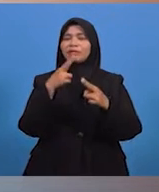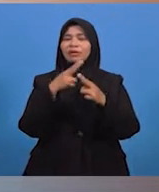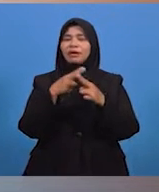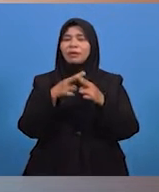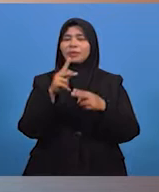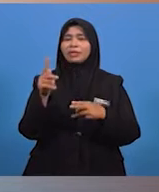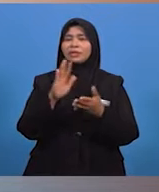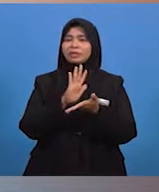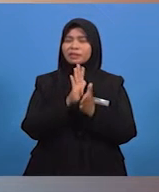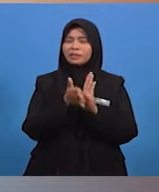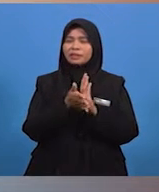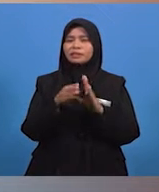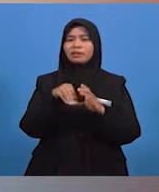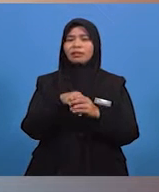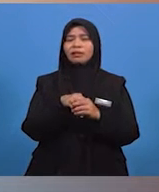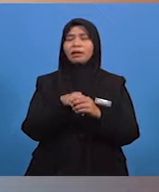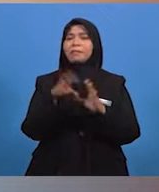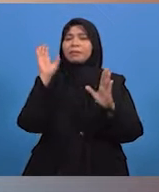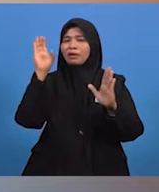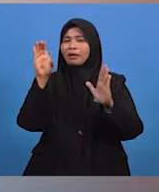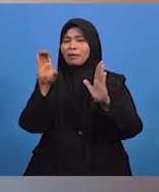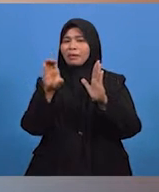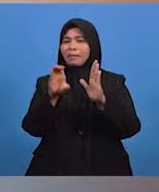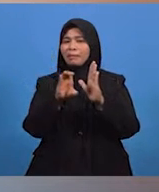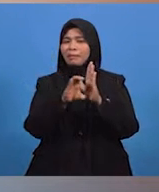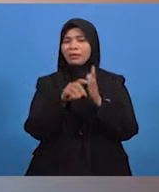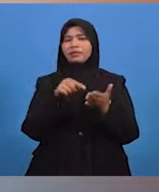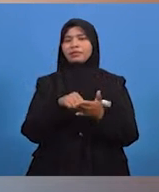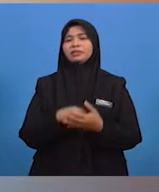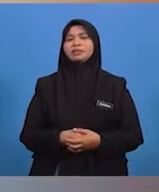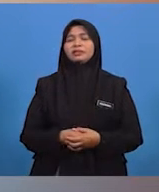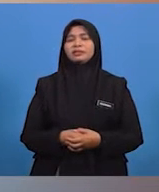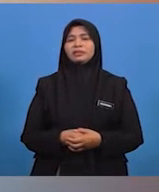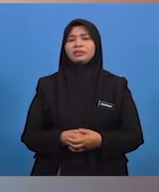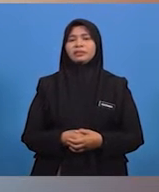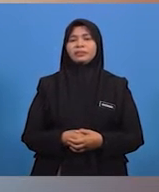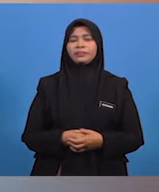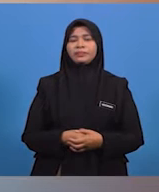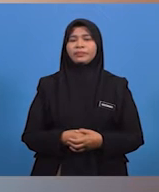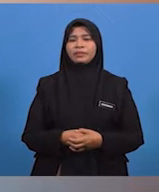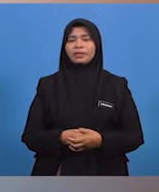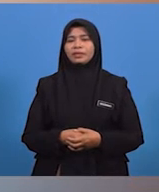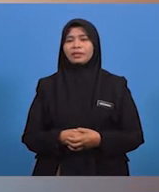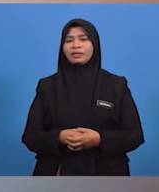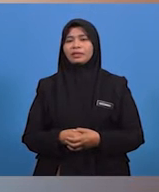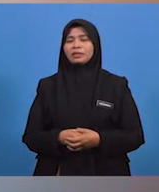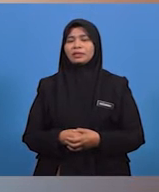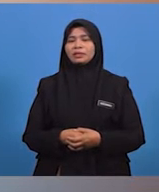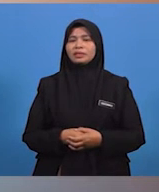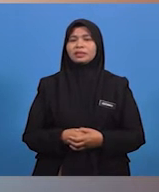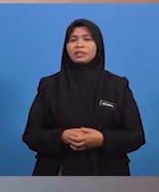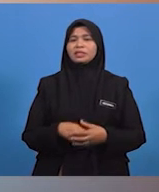Namakan kejadian dalam foto ini. Oh, bagus! Di antara jawapan yang boleh